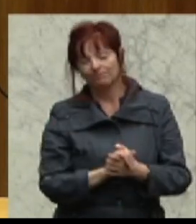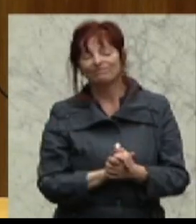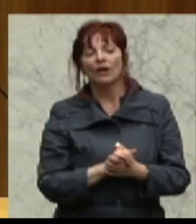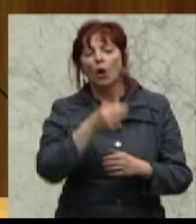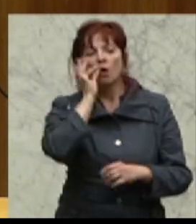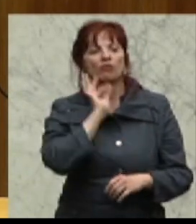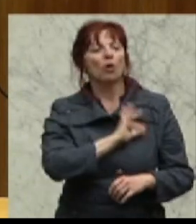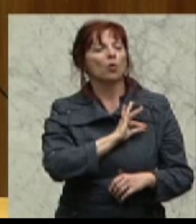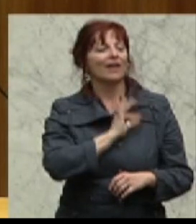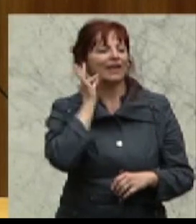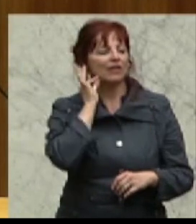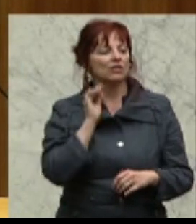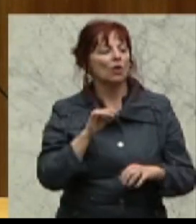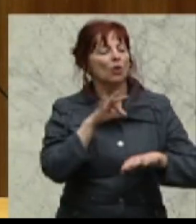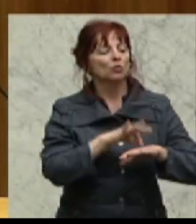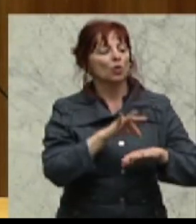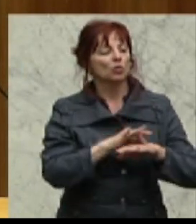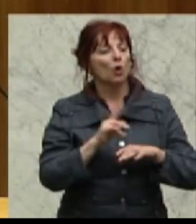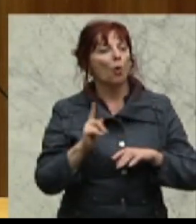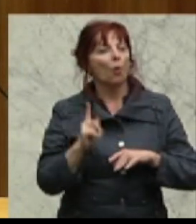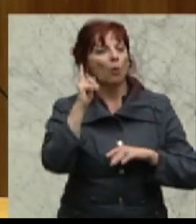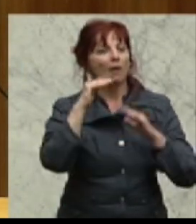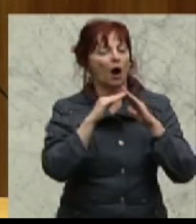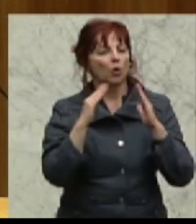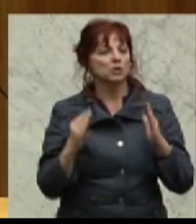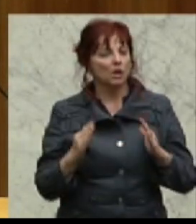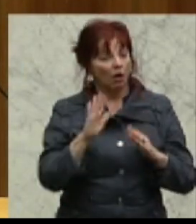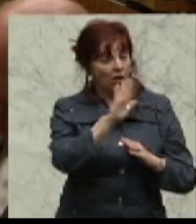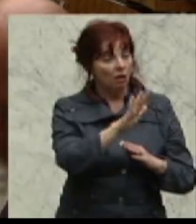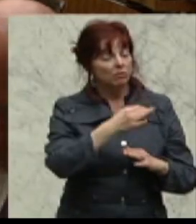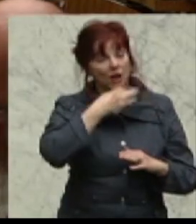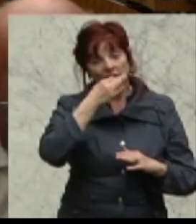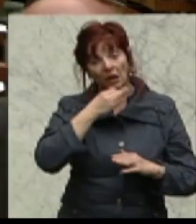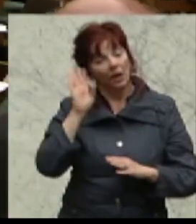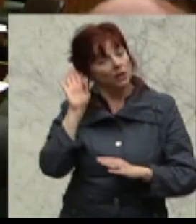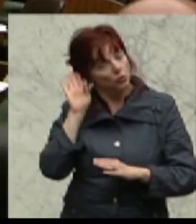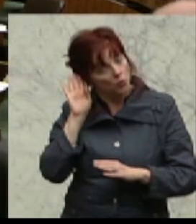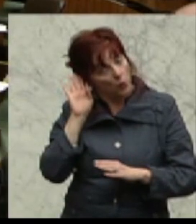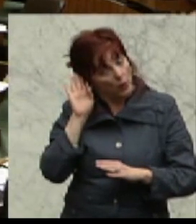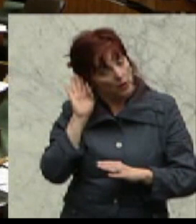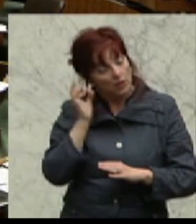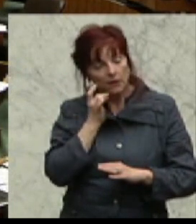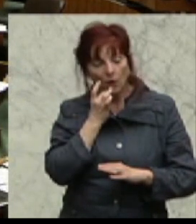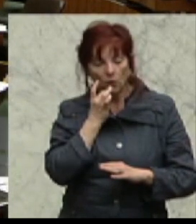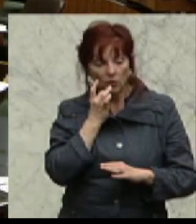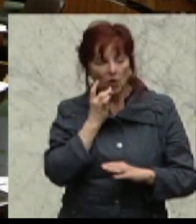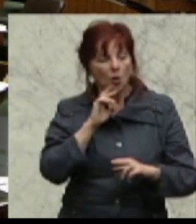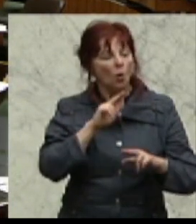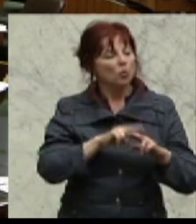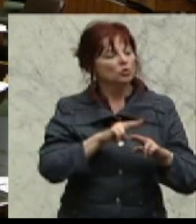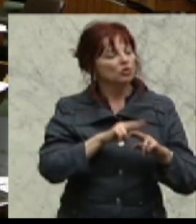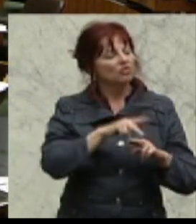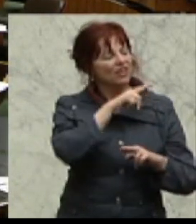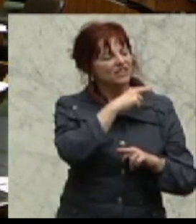ich habe Ihre Rede verfolgt und muss Ihnen sagen, wenn Sie hier dem Herrn Arnold